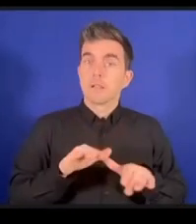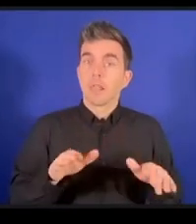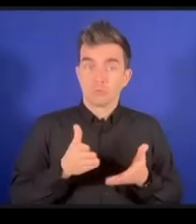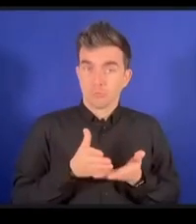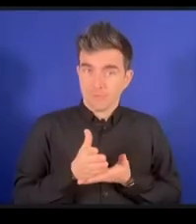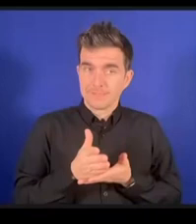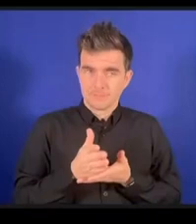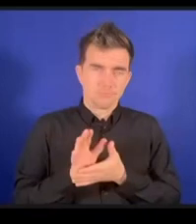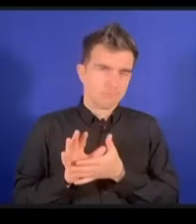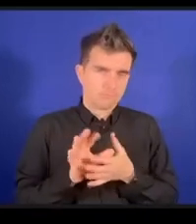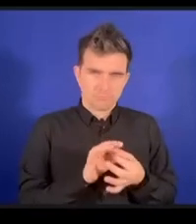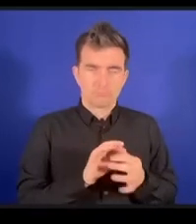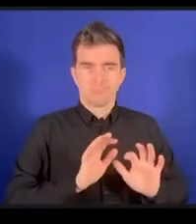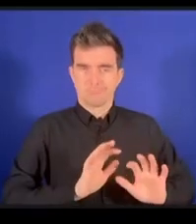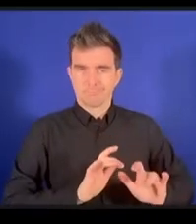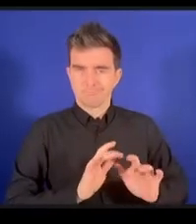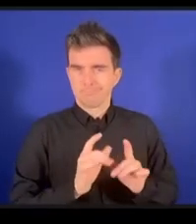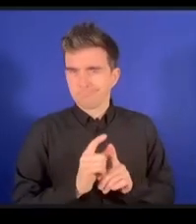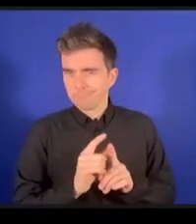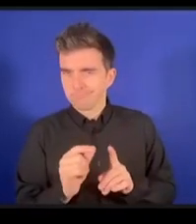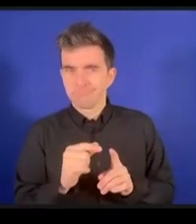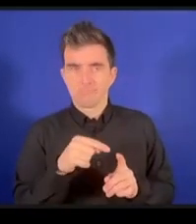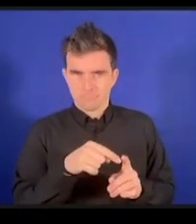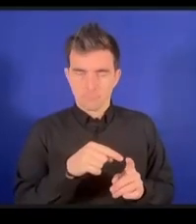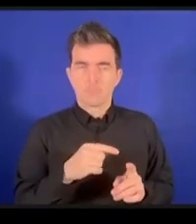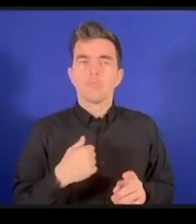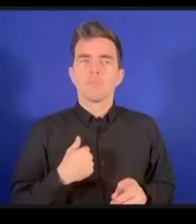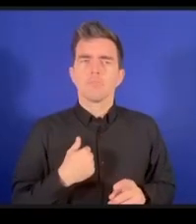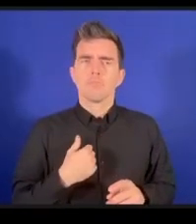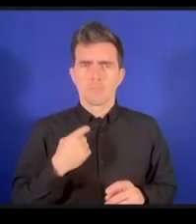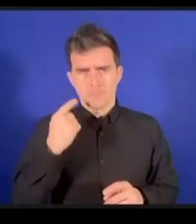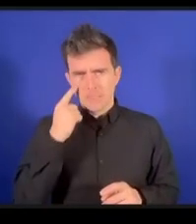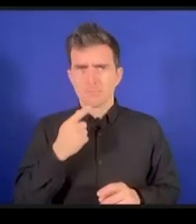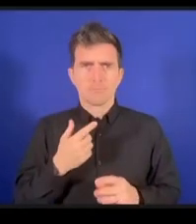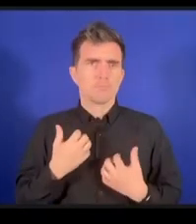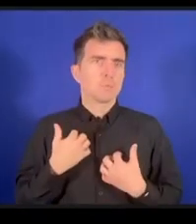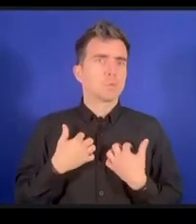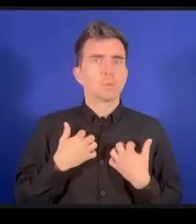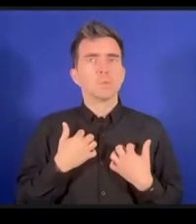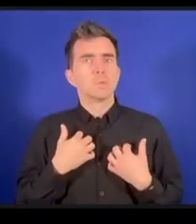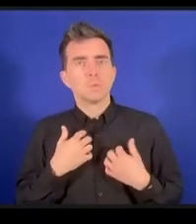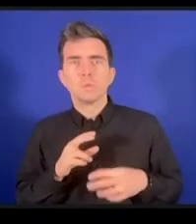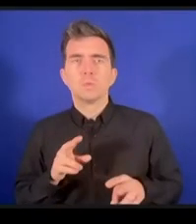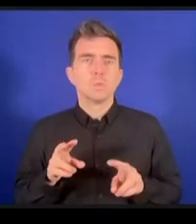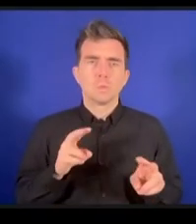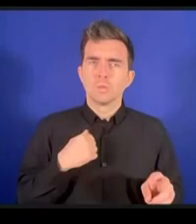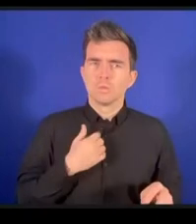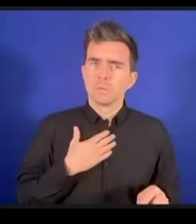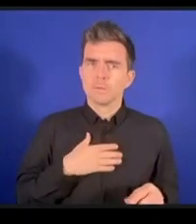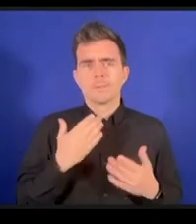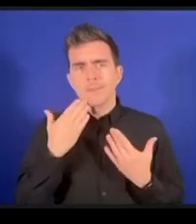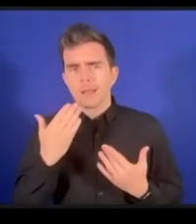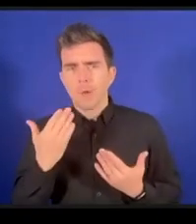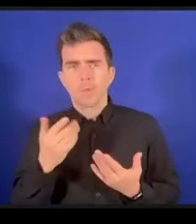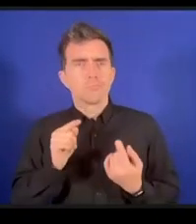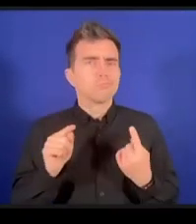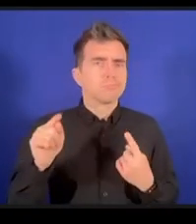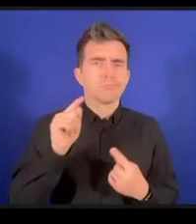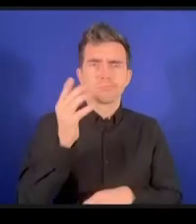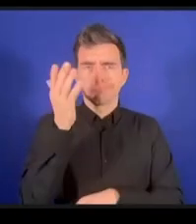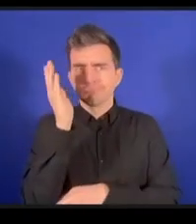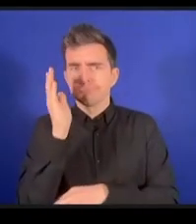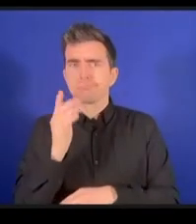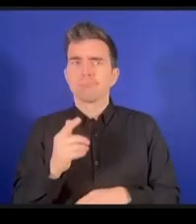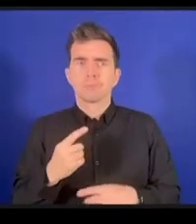います他のDCの同僚の方々に御礼を申し上たいと思いますこれだけ我々がどう